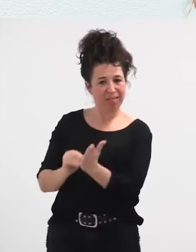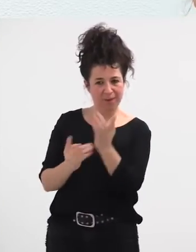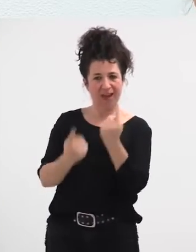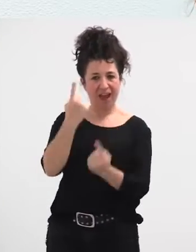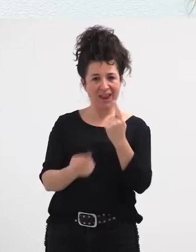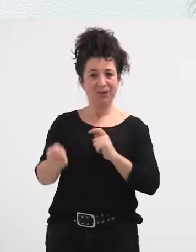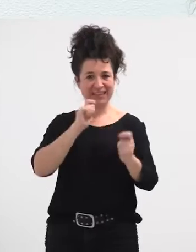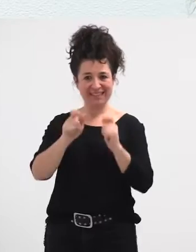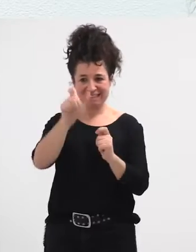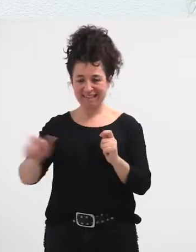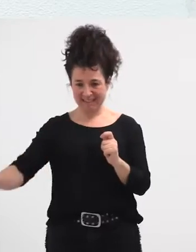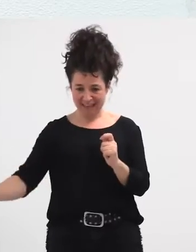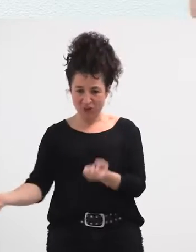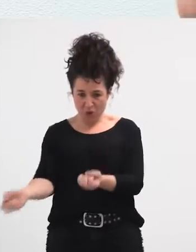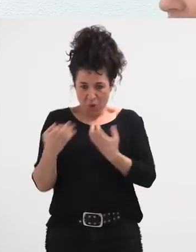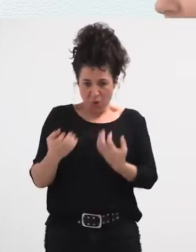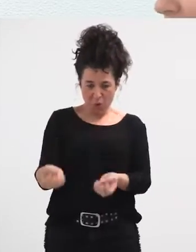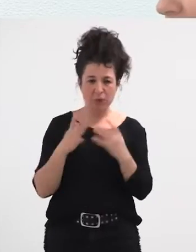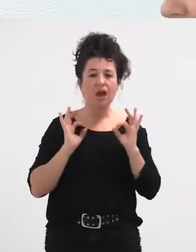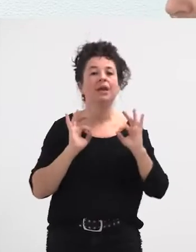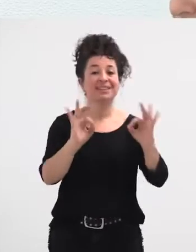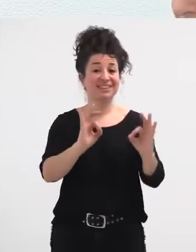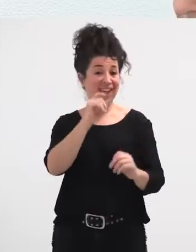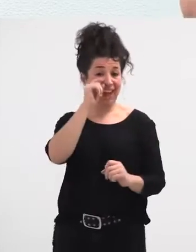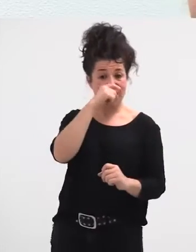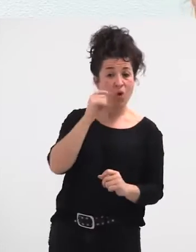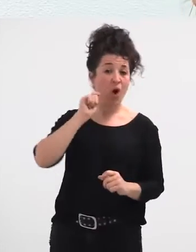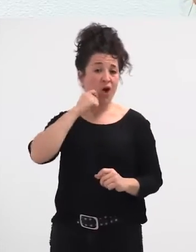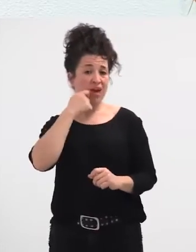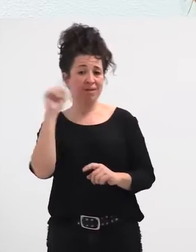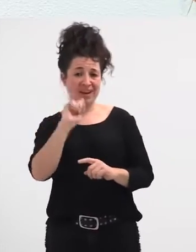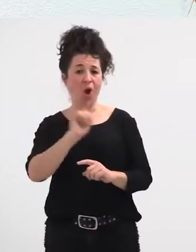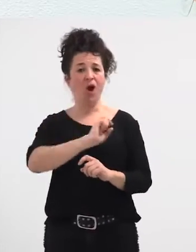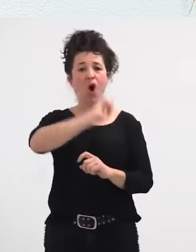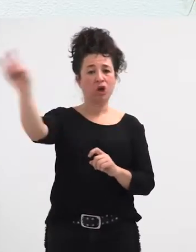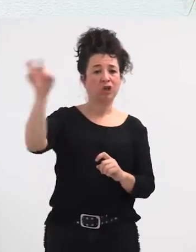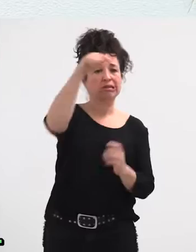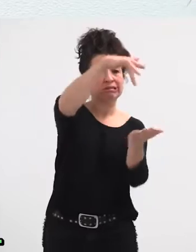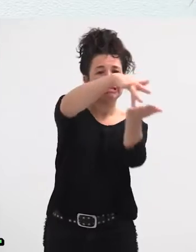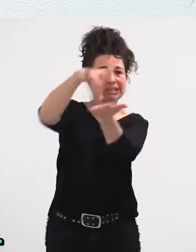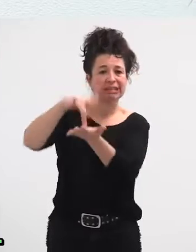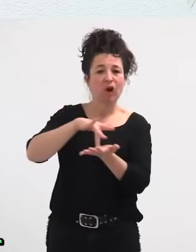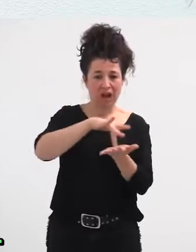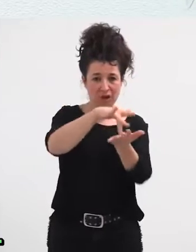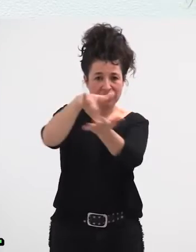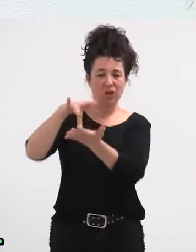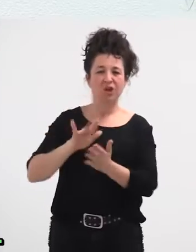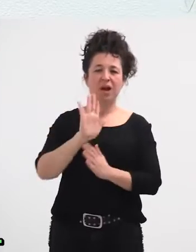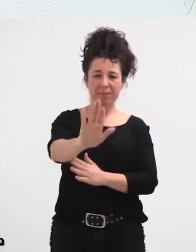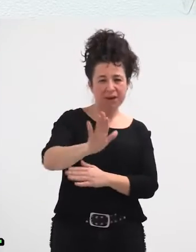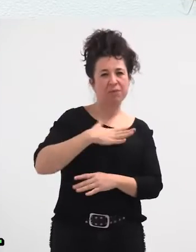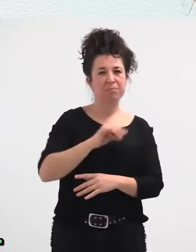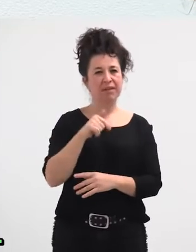zaigu horrek ere, hori ez da iruneta ondarribiko esklusiua, bertetoki askoetan ere badago de olako txokokeriak, baina hori ere esango genuke